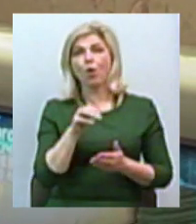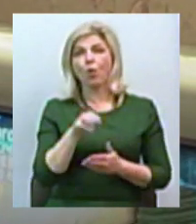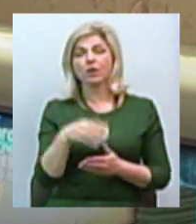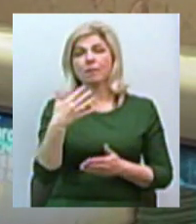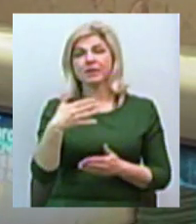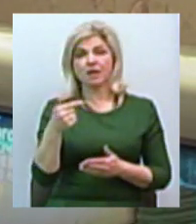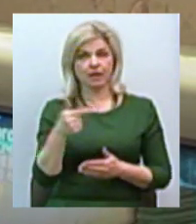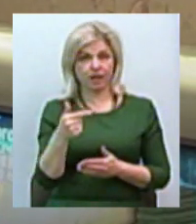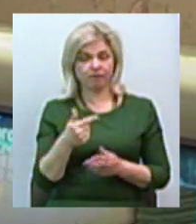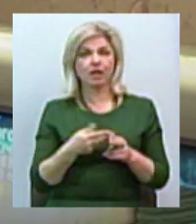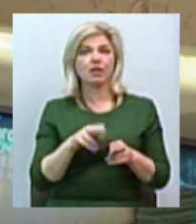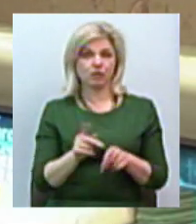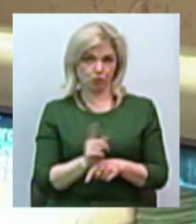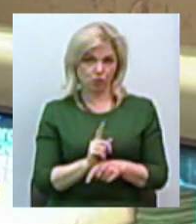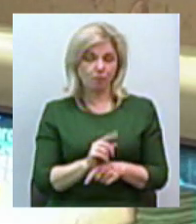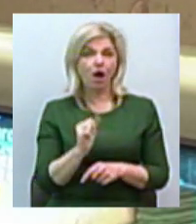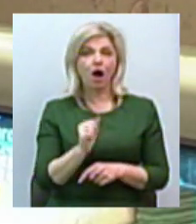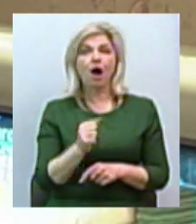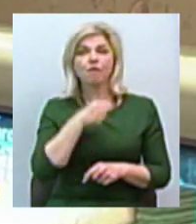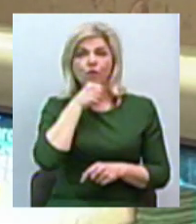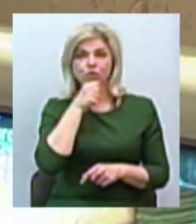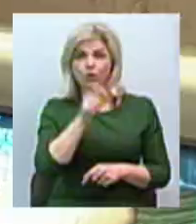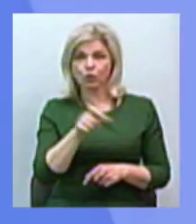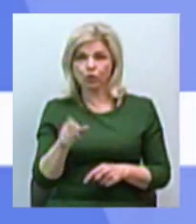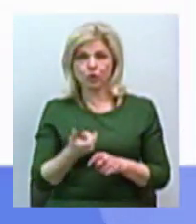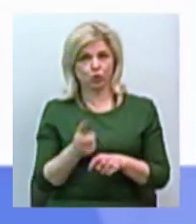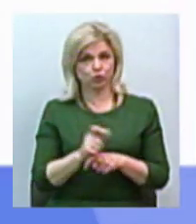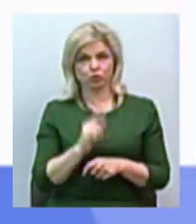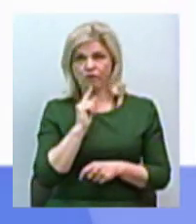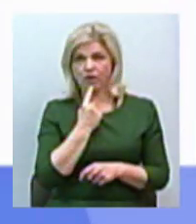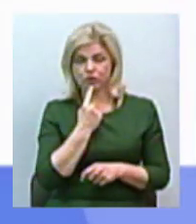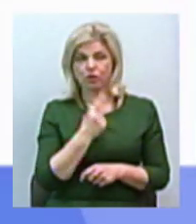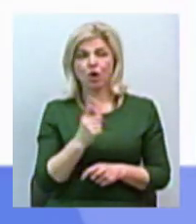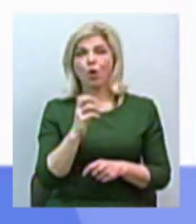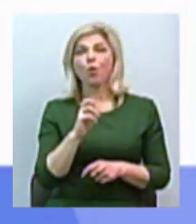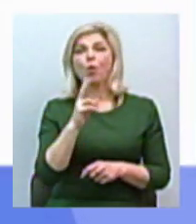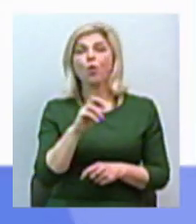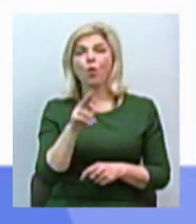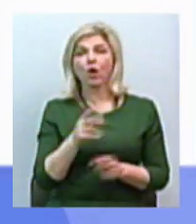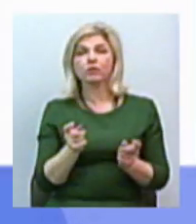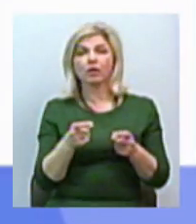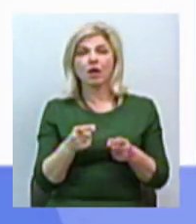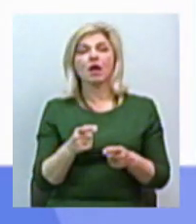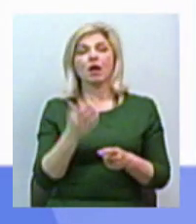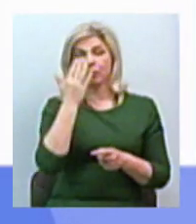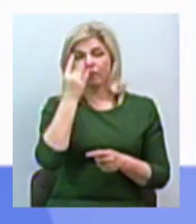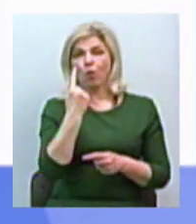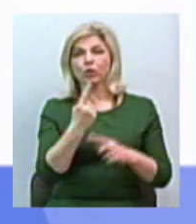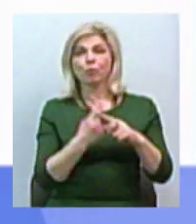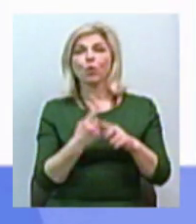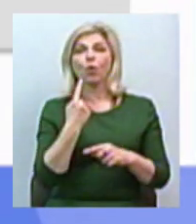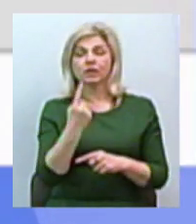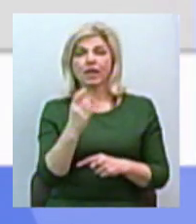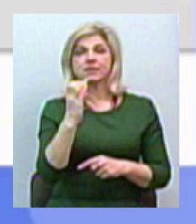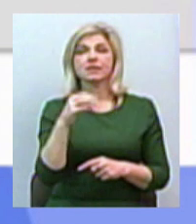тюнером. Ну це ще терпимо. Але для літніх людей це дуже важко. Закодувати свій супутниковий сигнал збираються 1+,1,